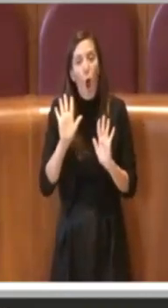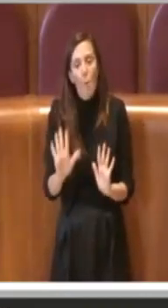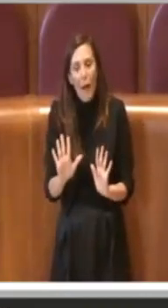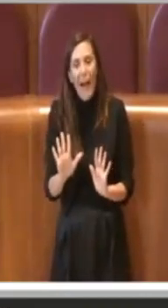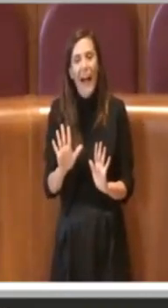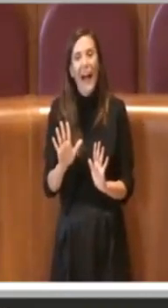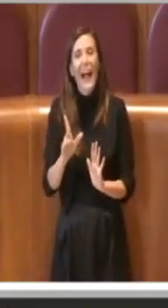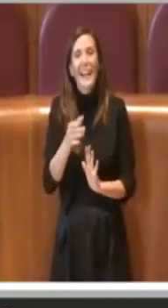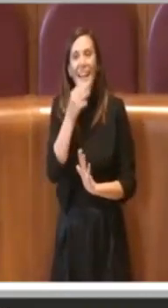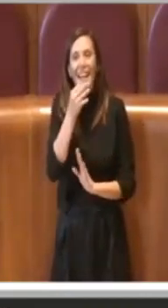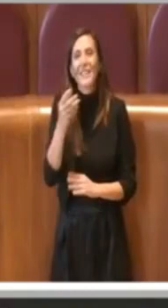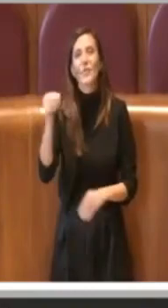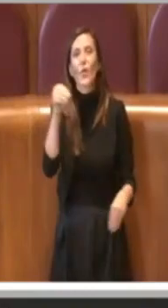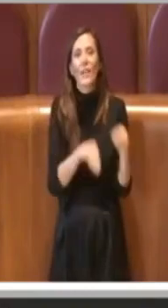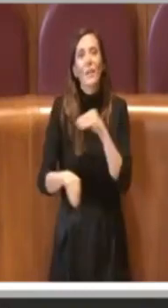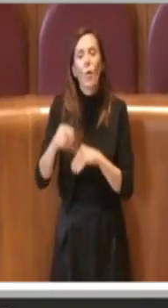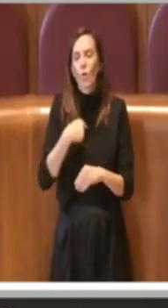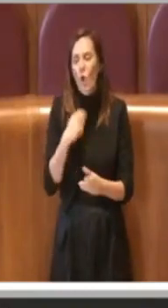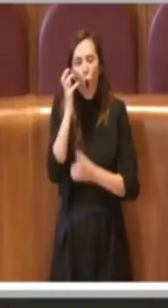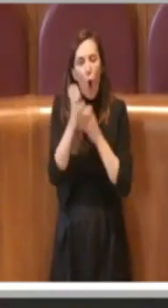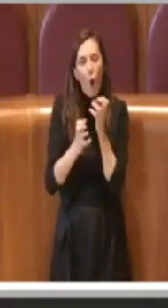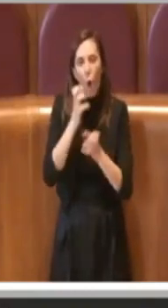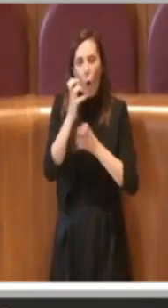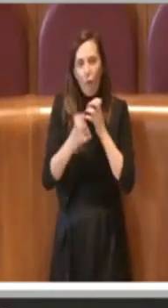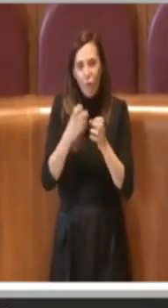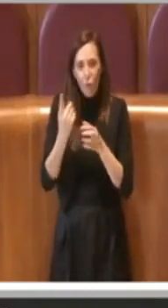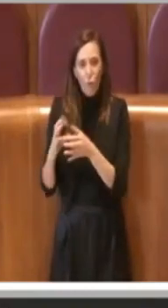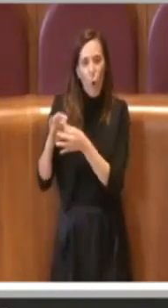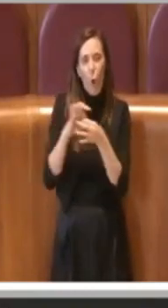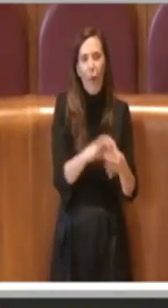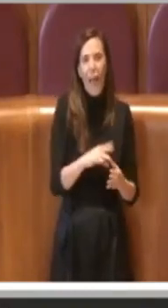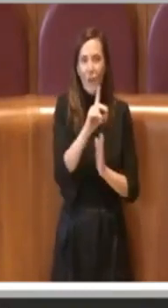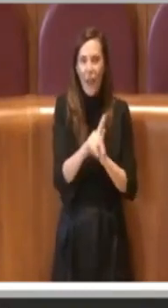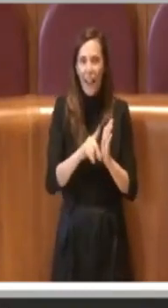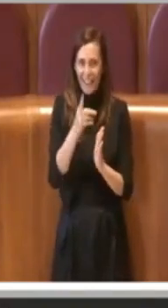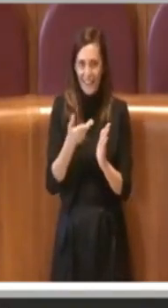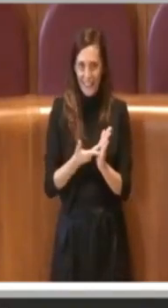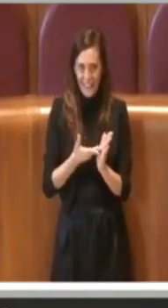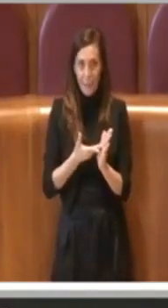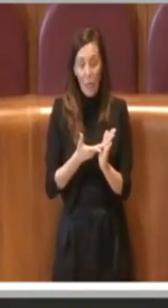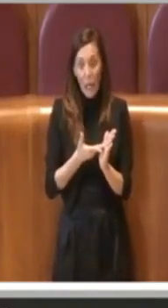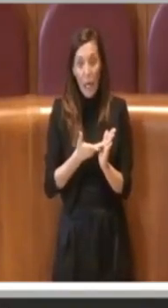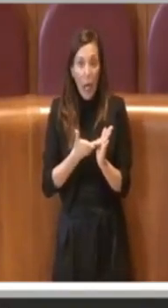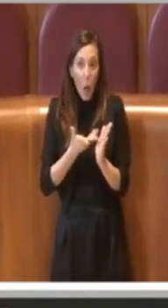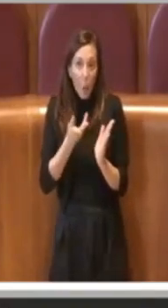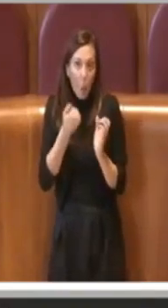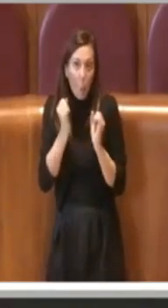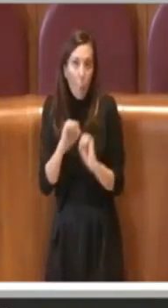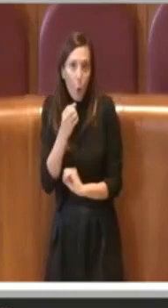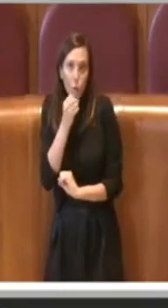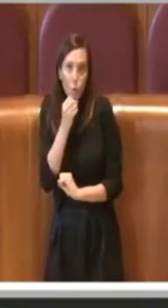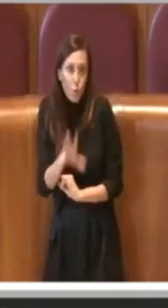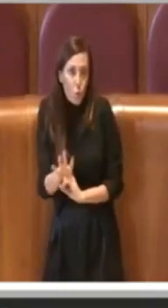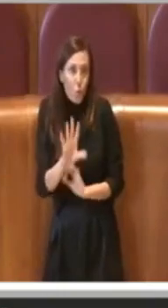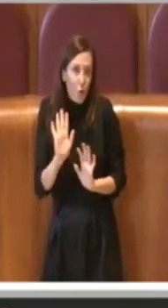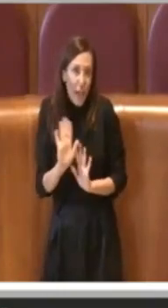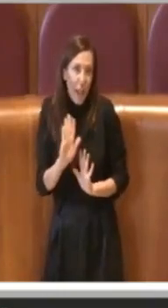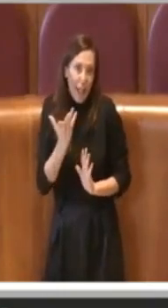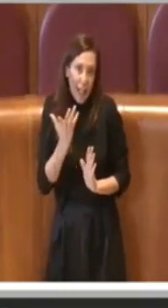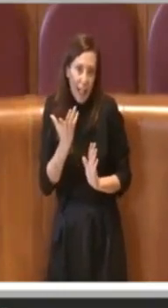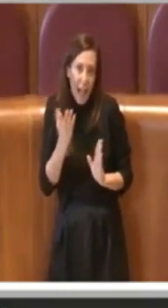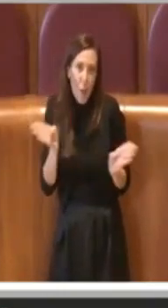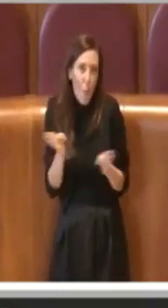dichiarazione che avuto sull'emendamento rispetto alla delibera, cosa che può anche accadere ai comuni mortali.